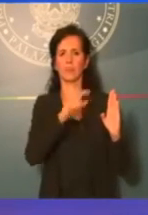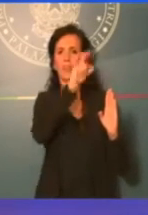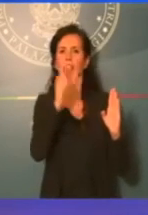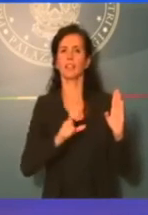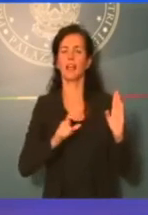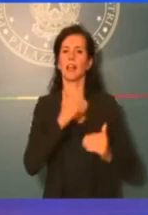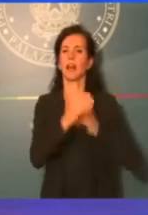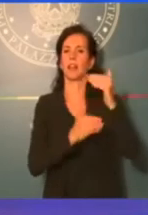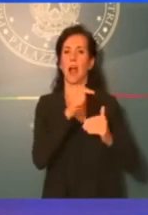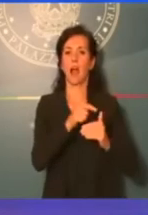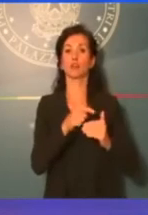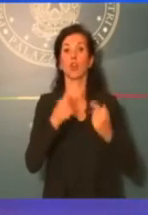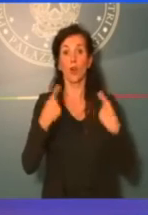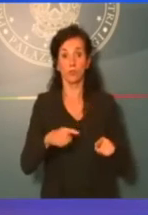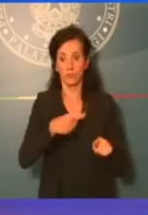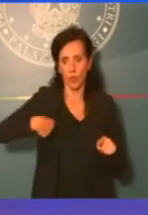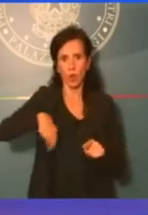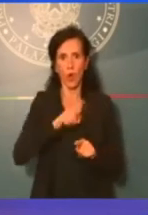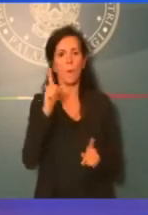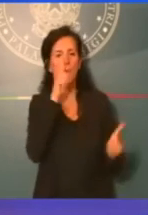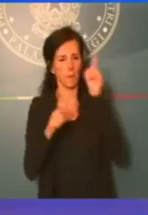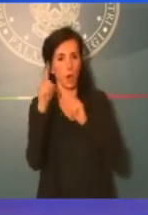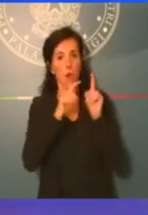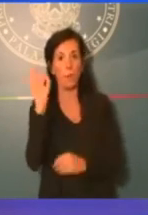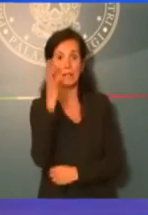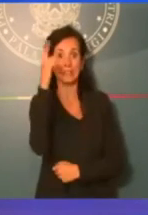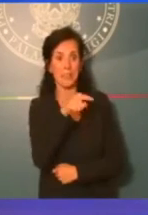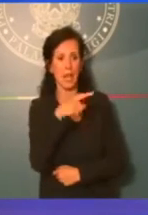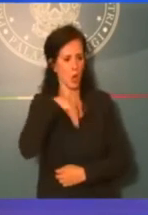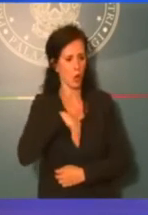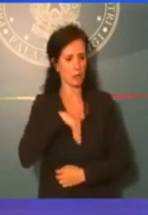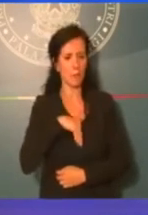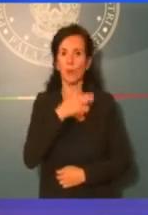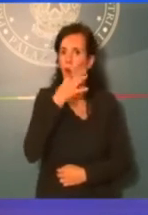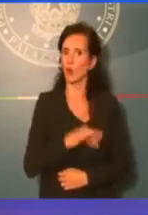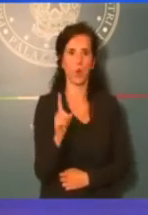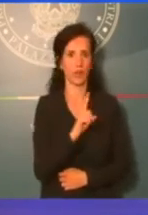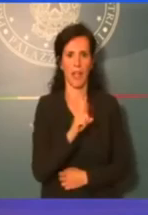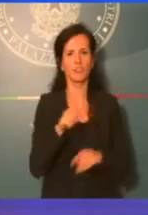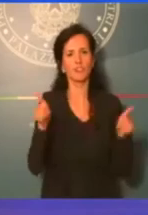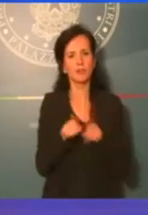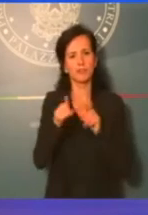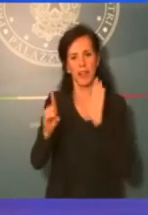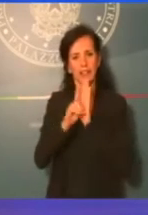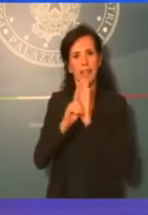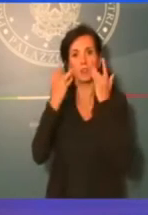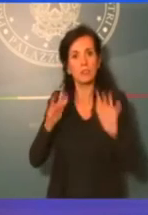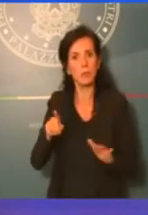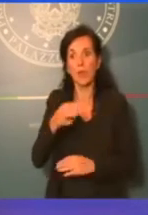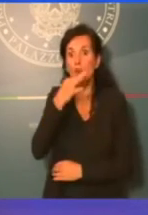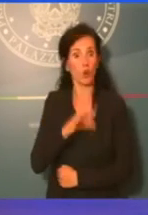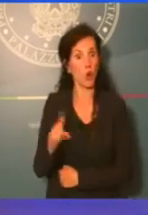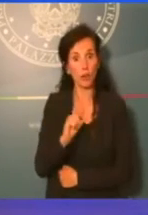se non riusciremo tutti in modo consapevole, come abbiamo fatto col decreto semplificazione, non riusciremo ad